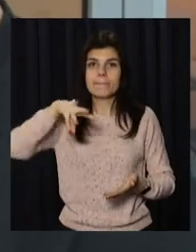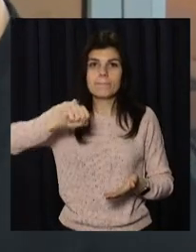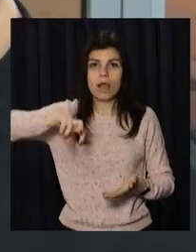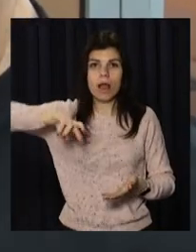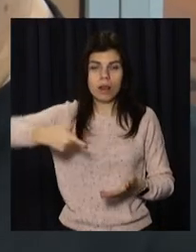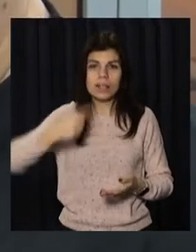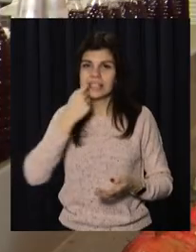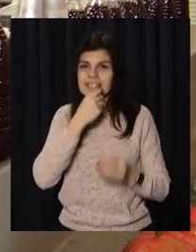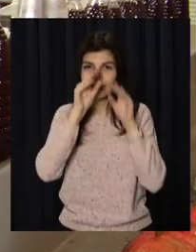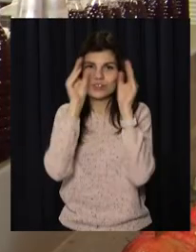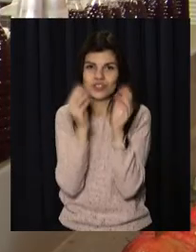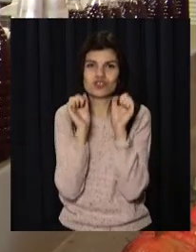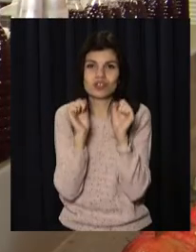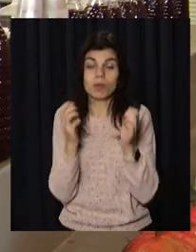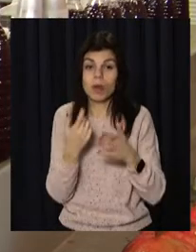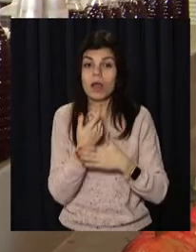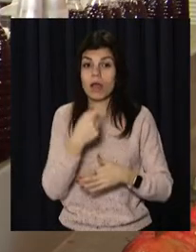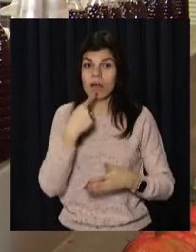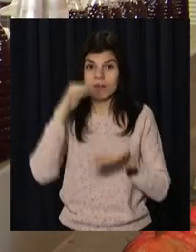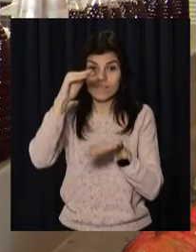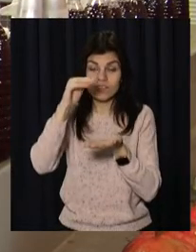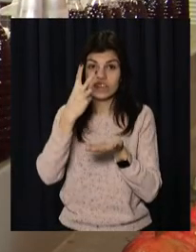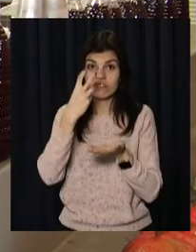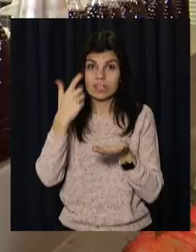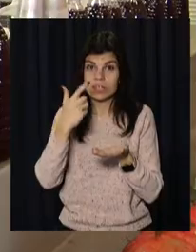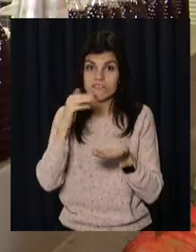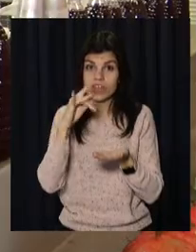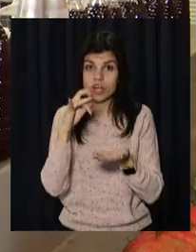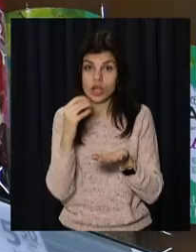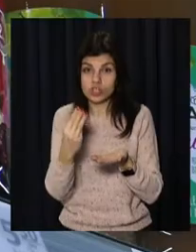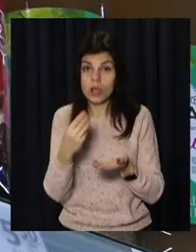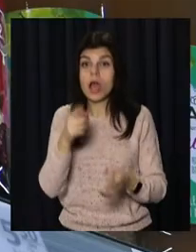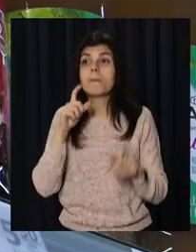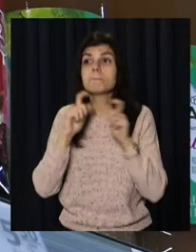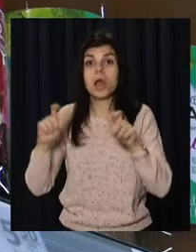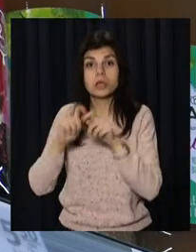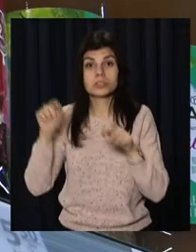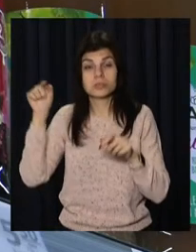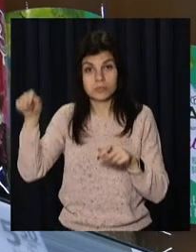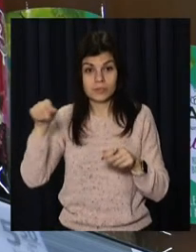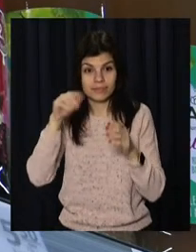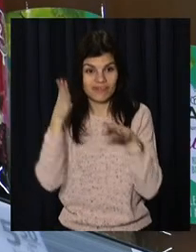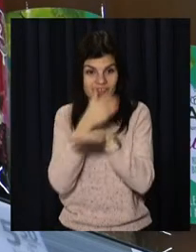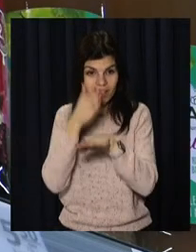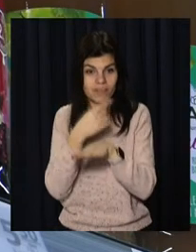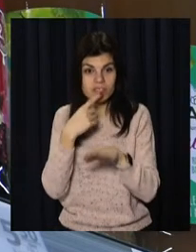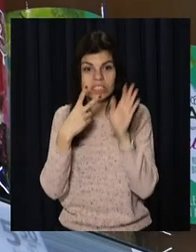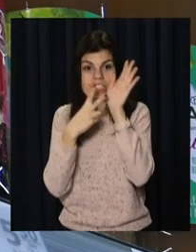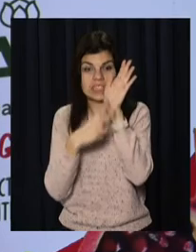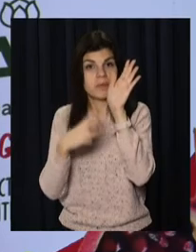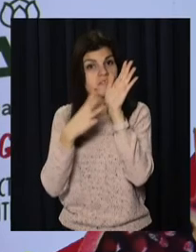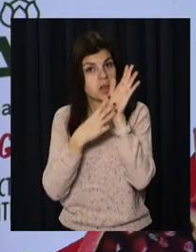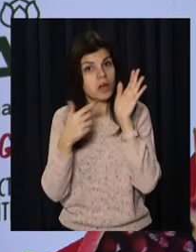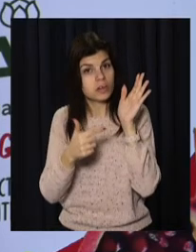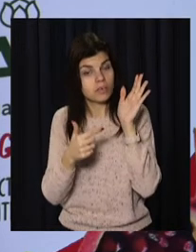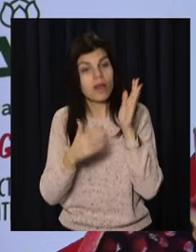він може нарушити емаль зубов. На ринку літр гранатового фрешу коштує 200 гривень. У супермаркеті натуральний сік, принаймні так